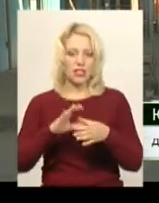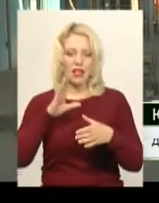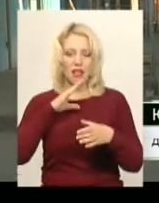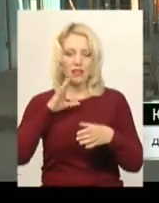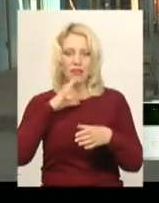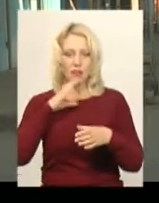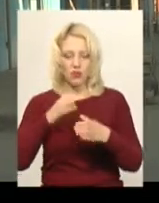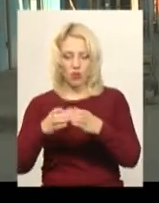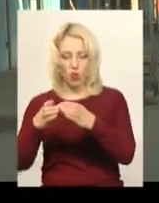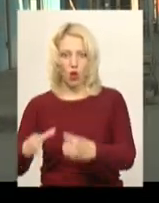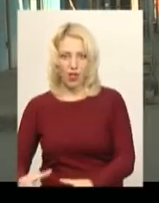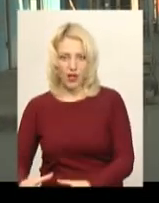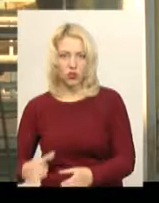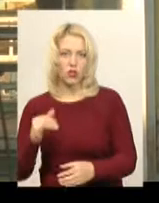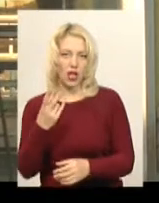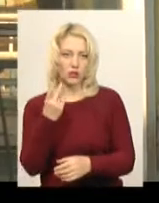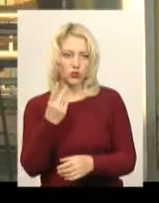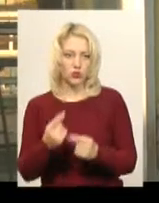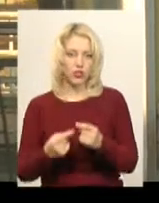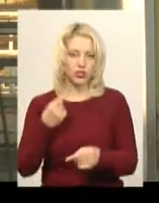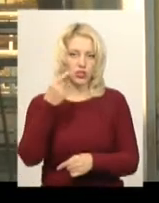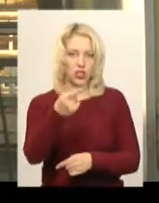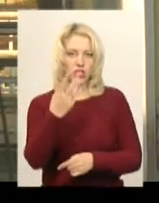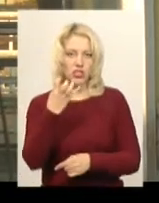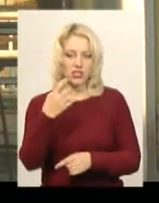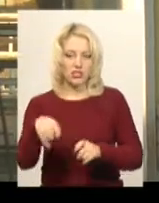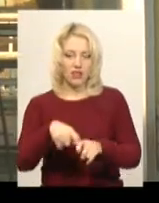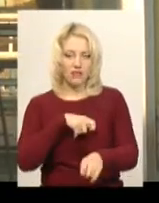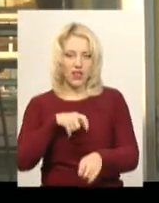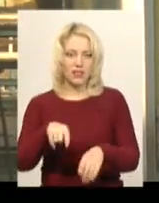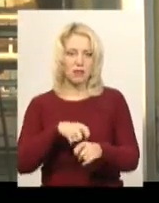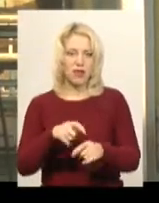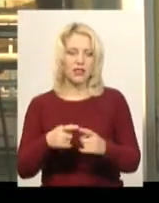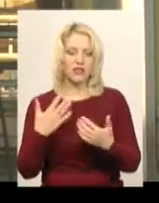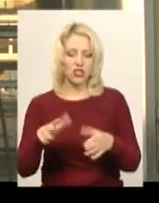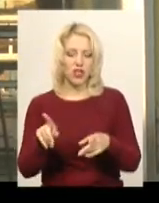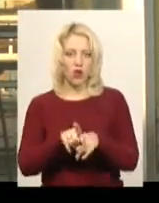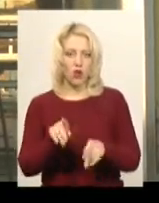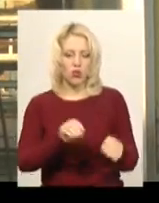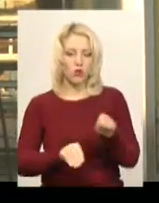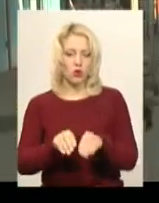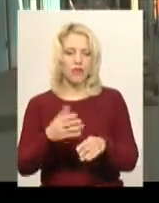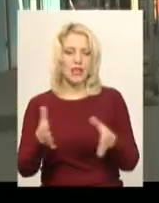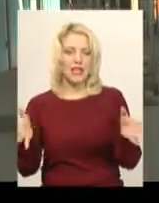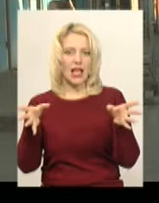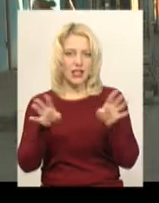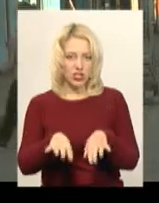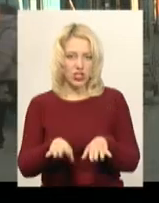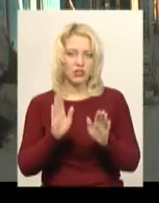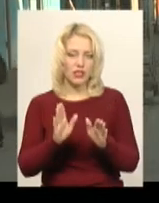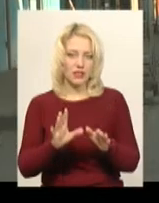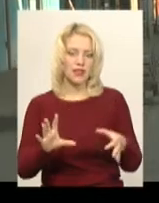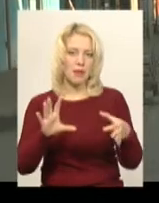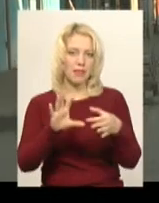кінцевий пікет. Інша за 420 метрів звідси теж змонтована. Залишилось там перепідключення, що стосується